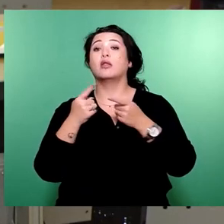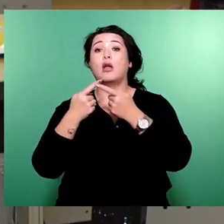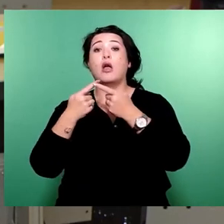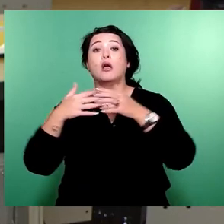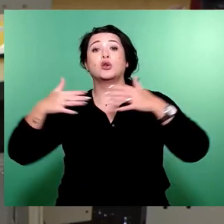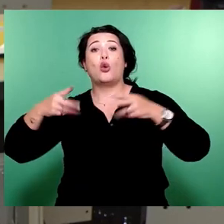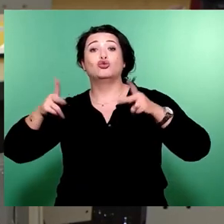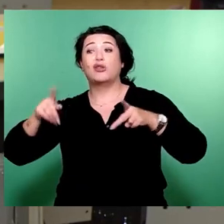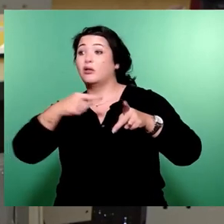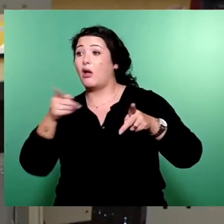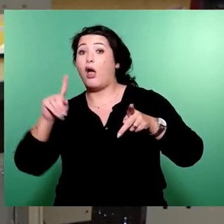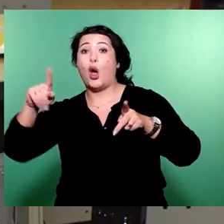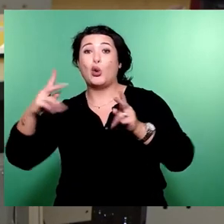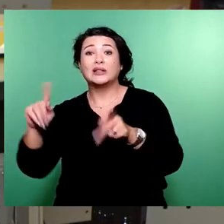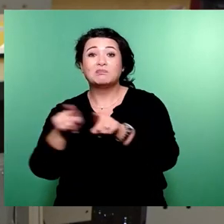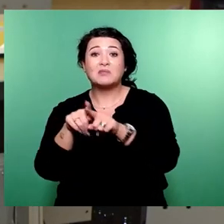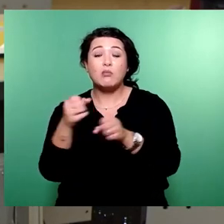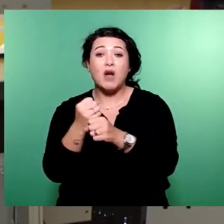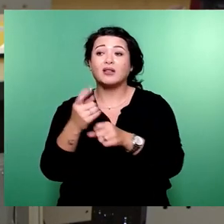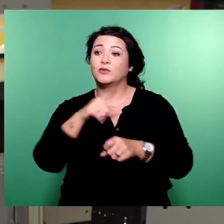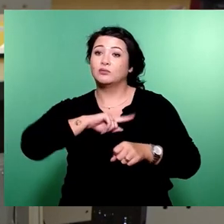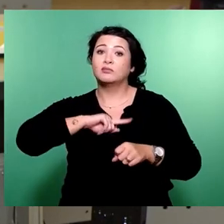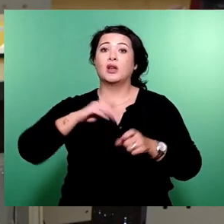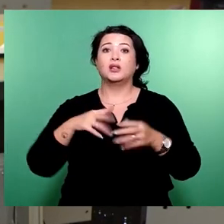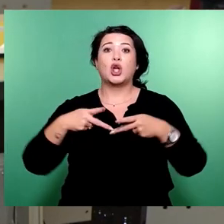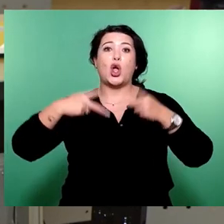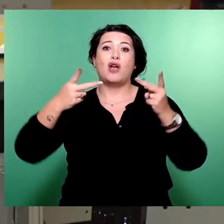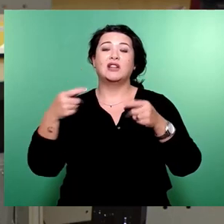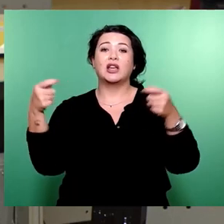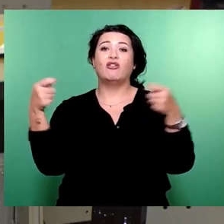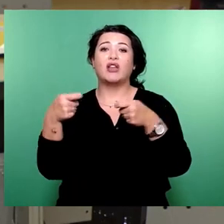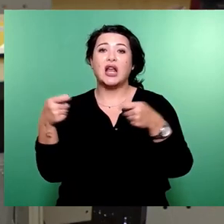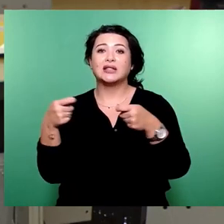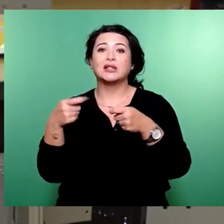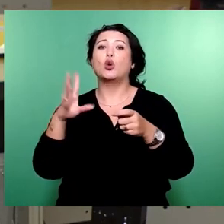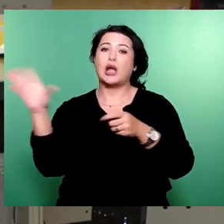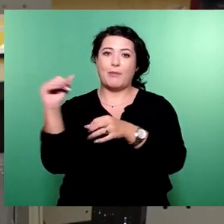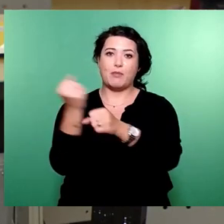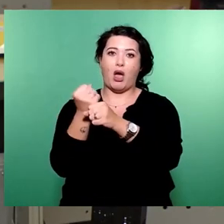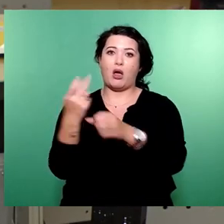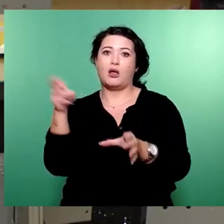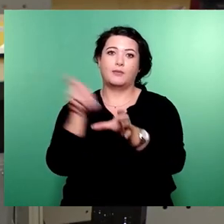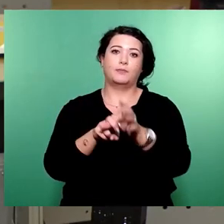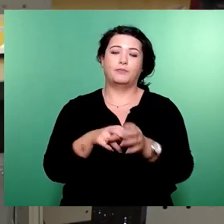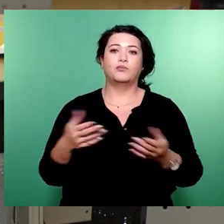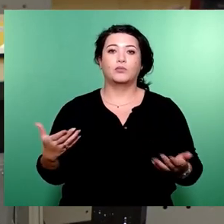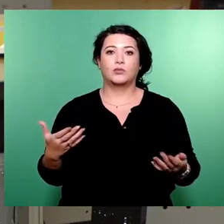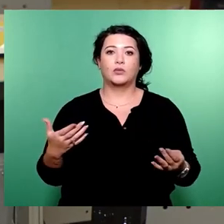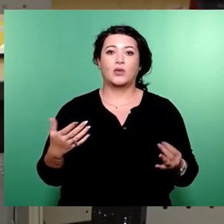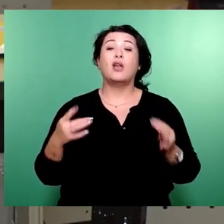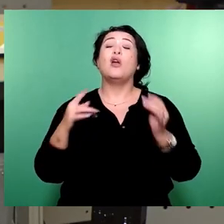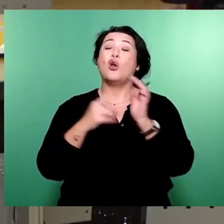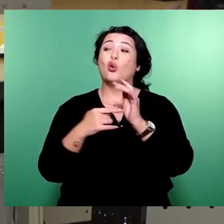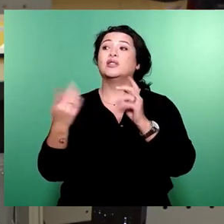Bekenntnis haben zum Einstieg in die öffentliche Finanzierung des ÖPNV. Und zwar an eine steigende öffentliche